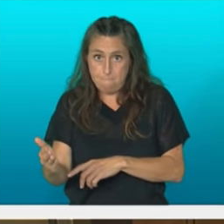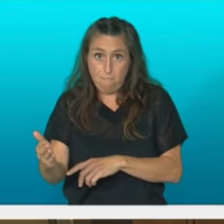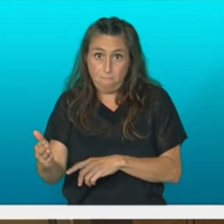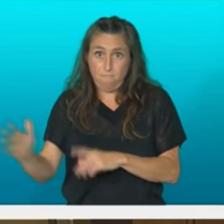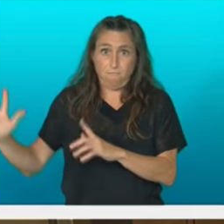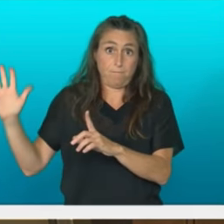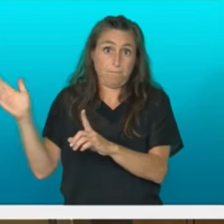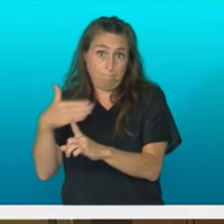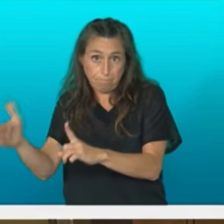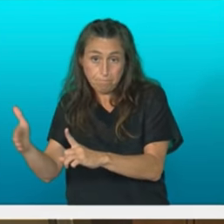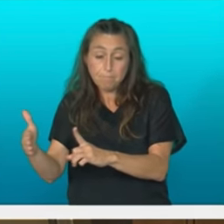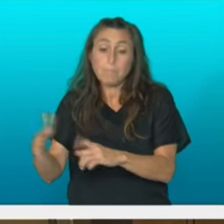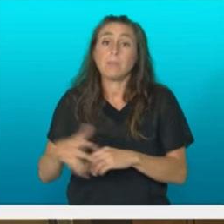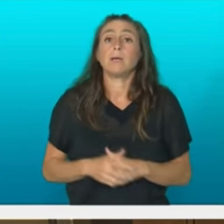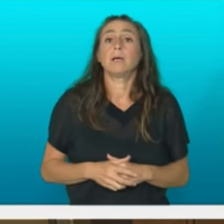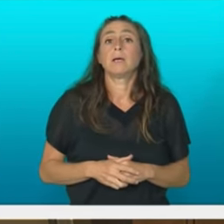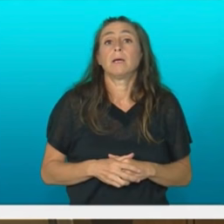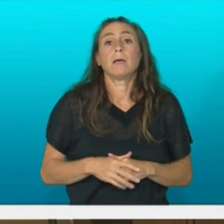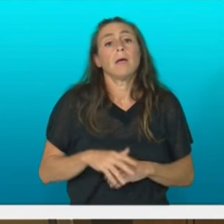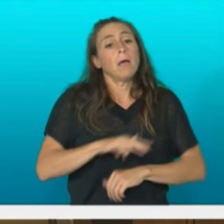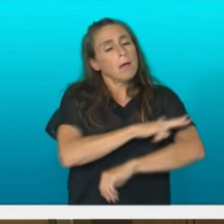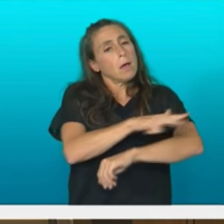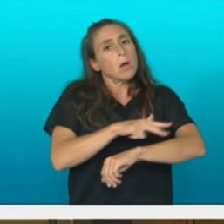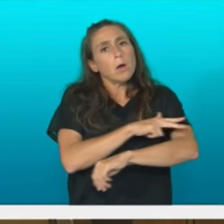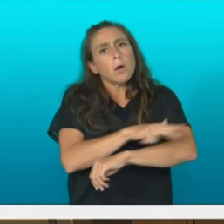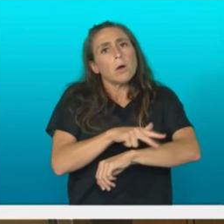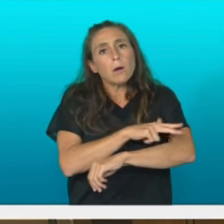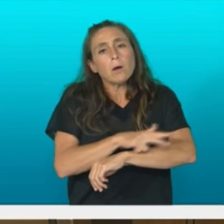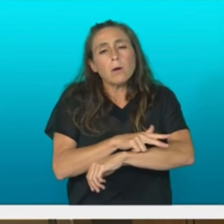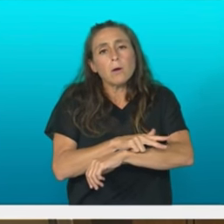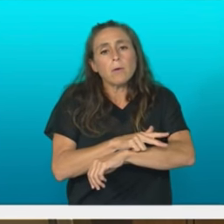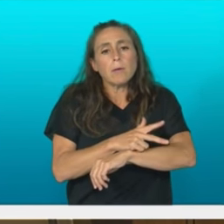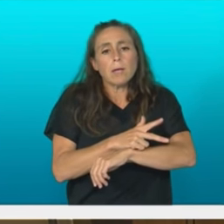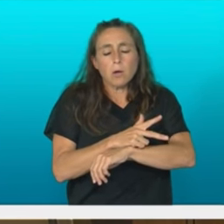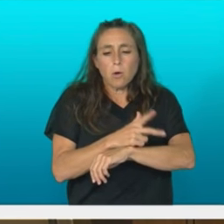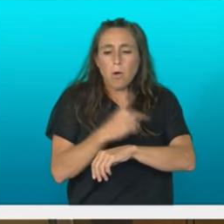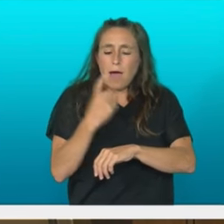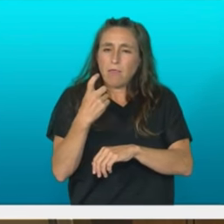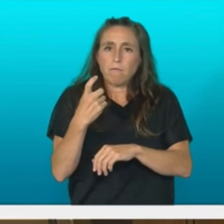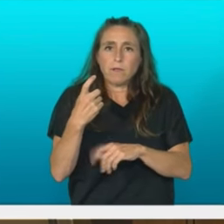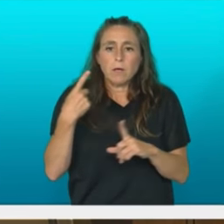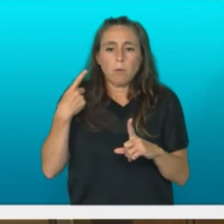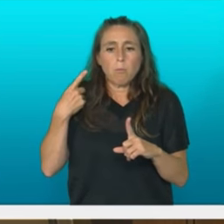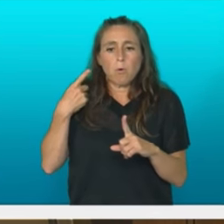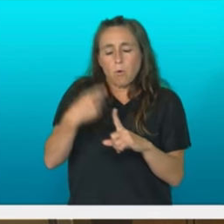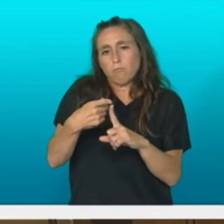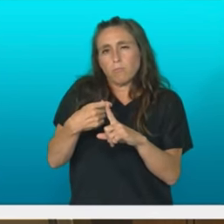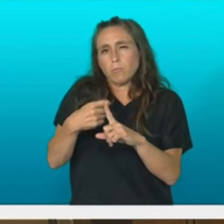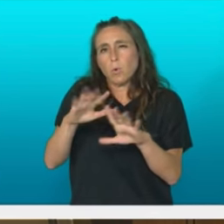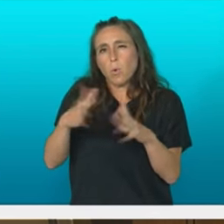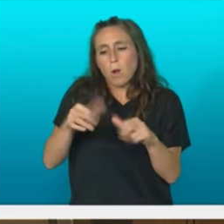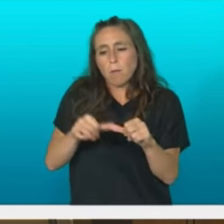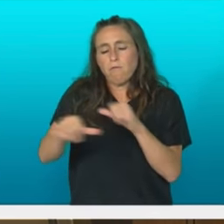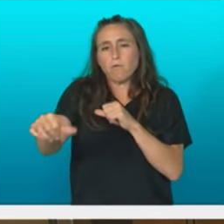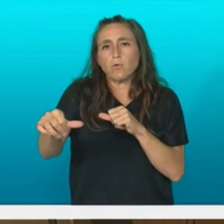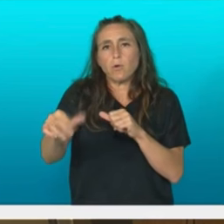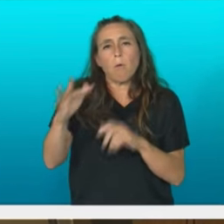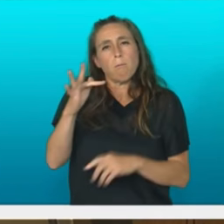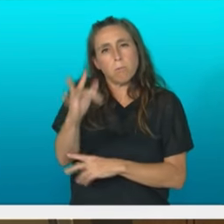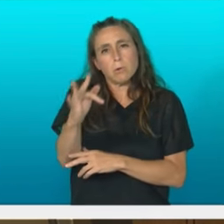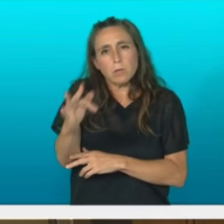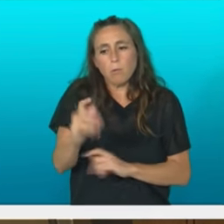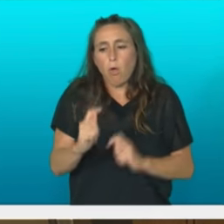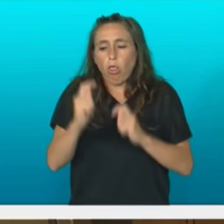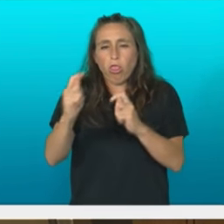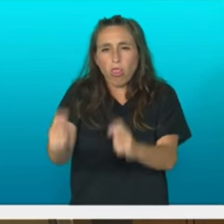Gobernu arduratua ten erronka, etorkizunari baikor begiratzeko moduko berne sistema berri bat eskeentzea da, erritarrentzako babes